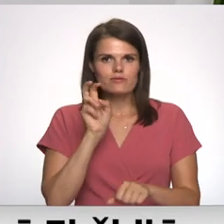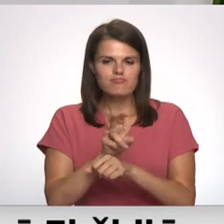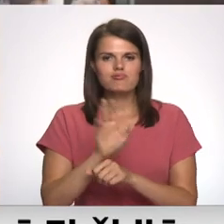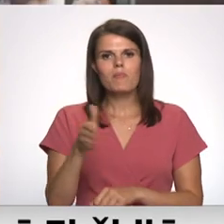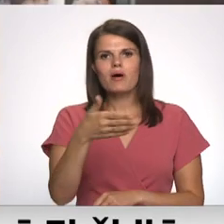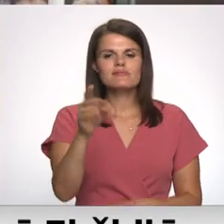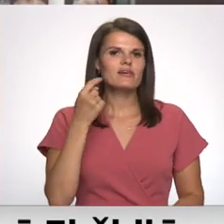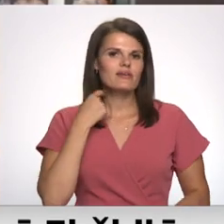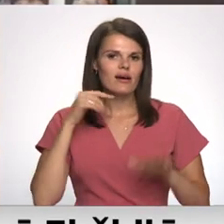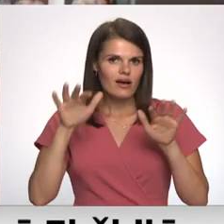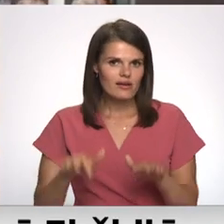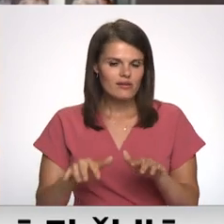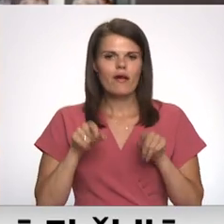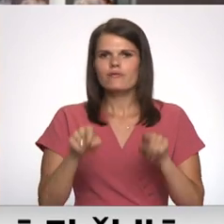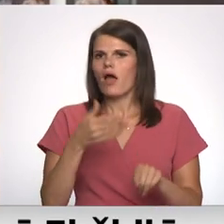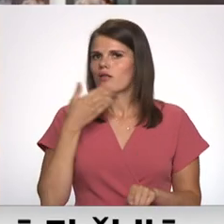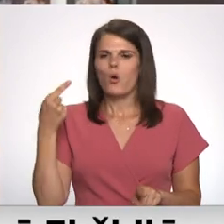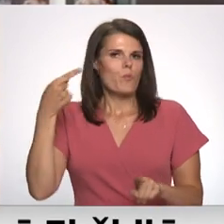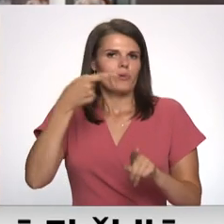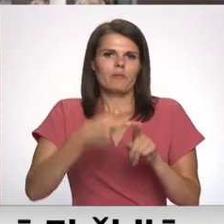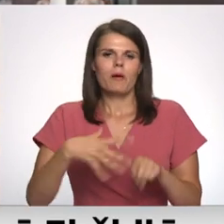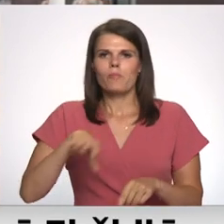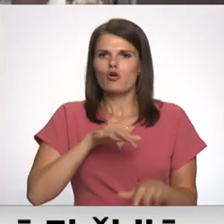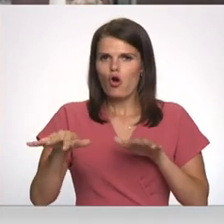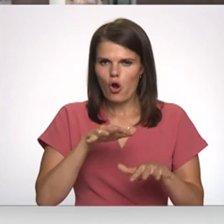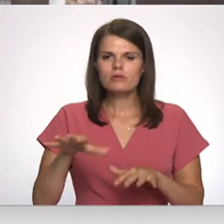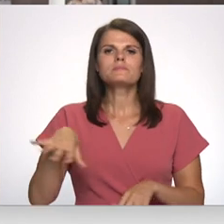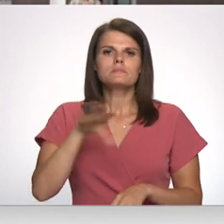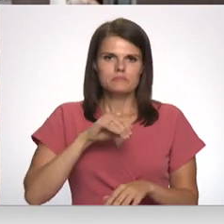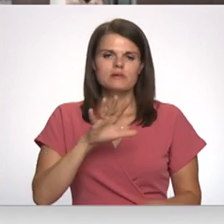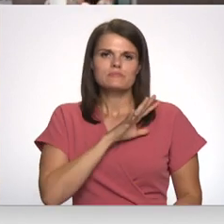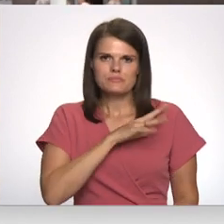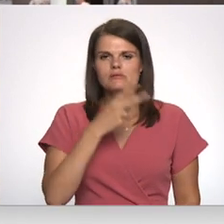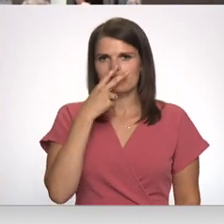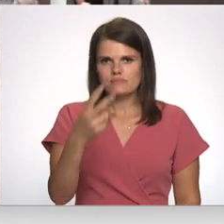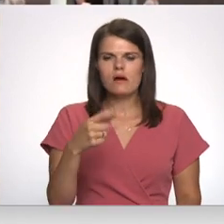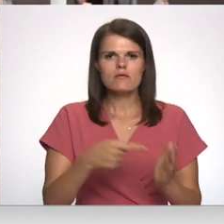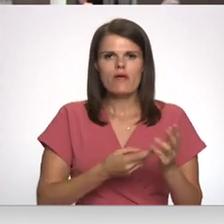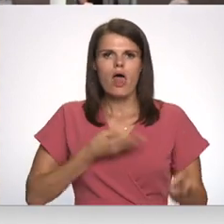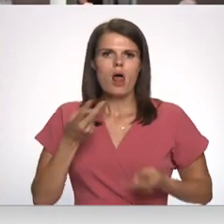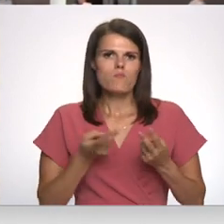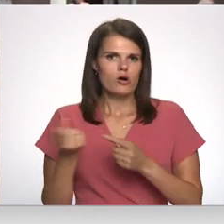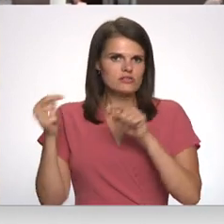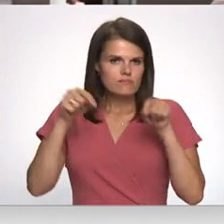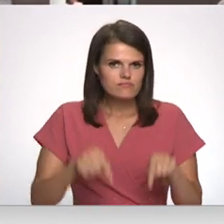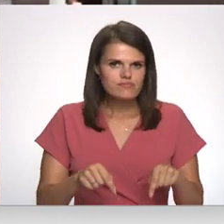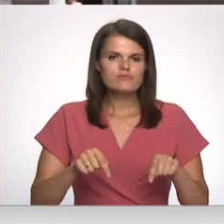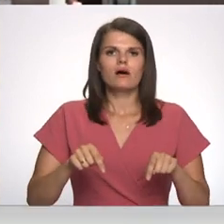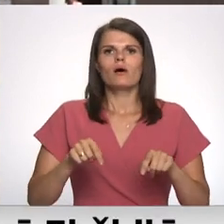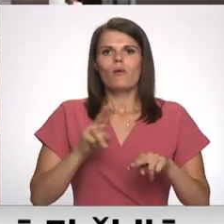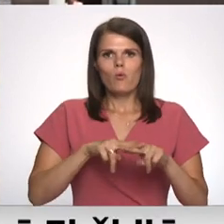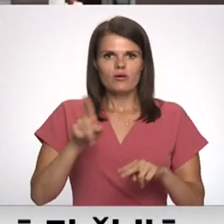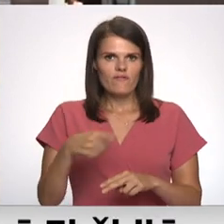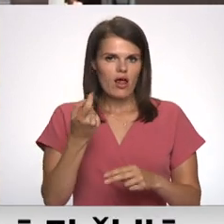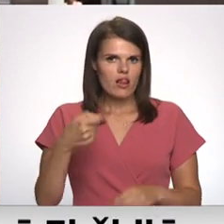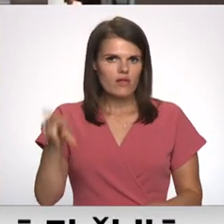pastāji par Rīgu. Tā nav pirmā reize, ka mēs to organizējam. Mēs esam redzējuši, ar kādām emocijām viņi šeit atbrauc. Bet tu vēl vairāk šobrīd,